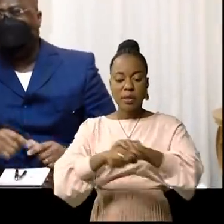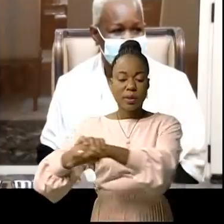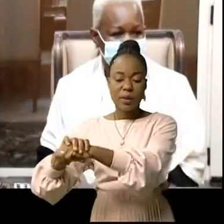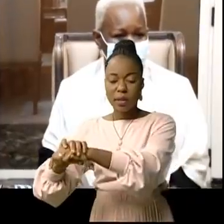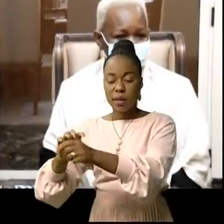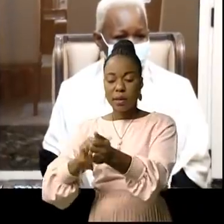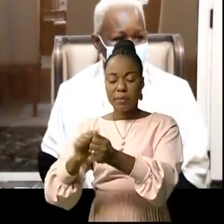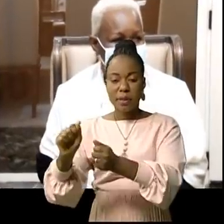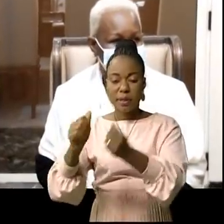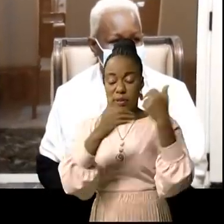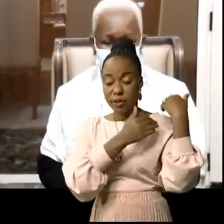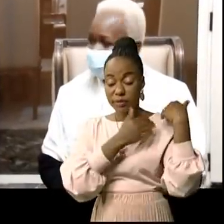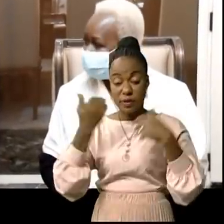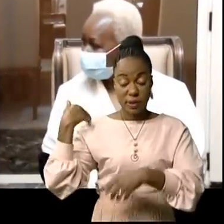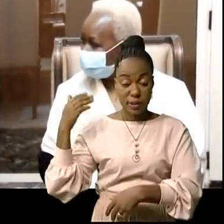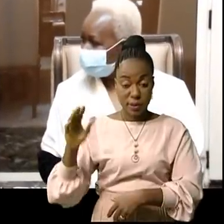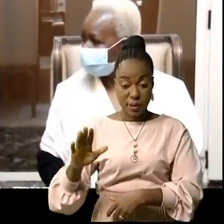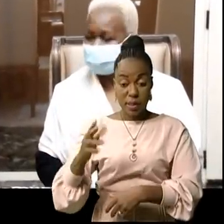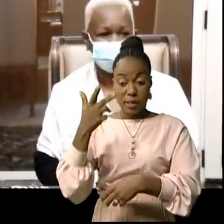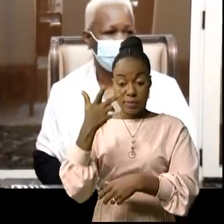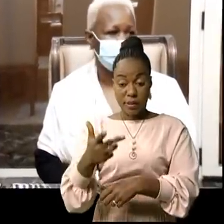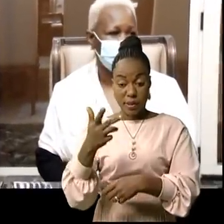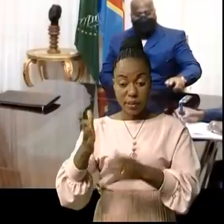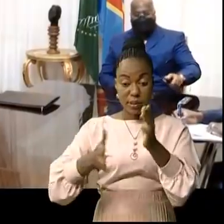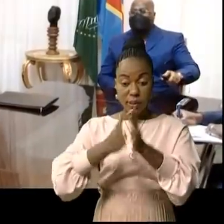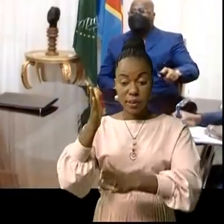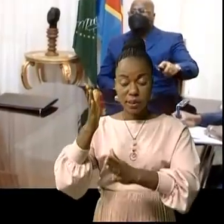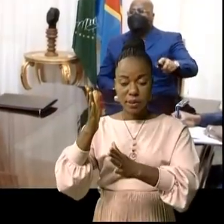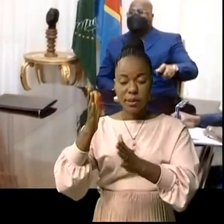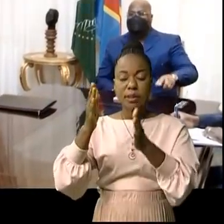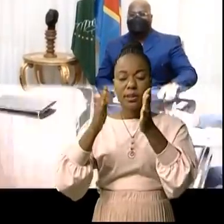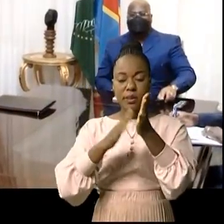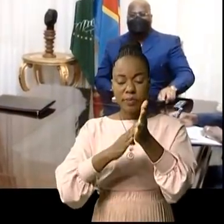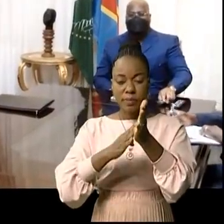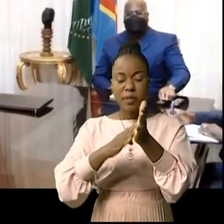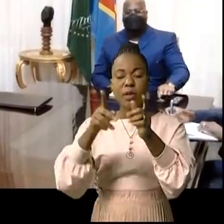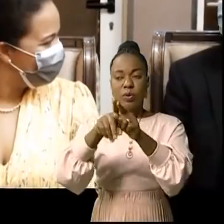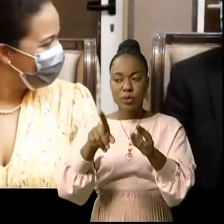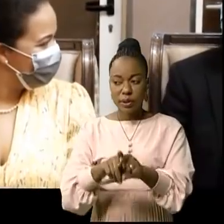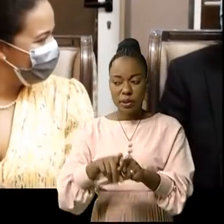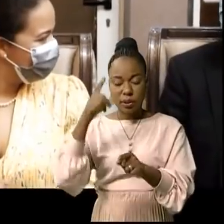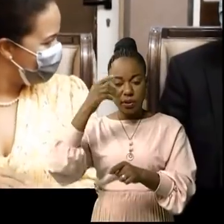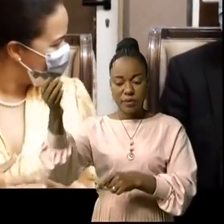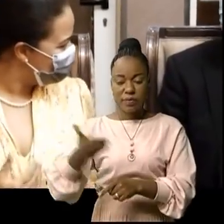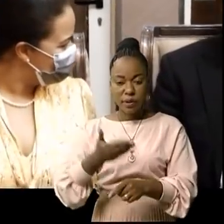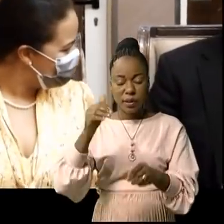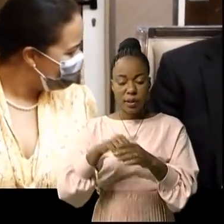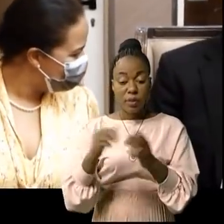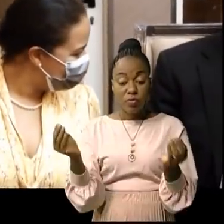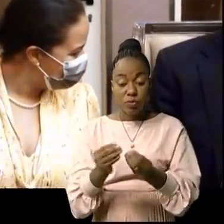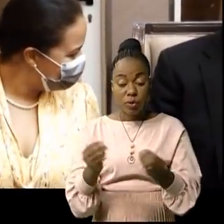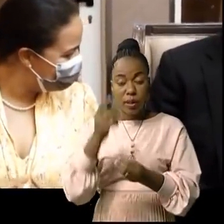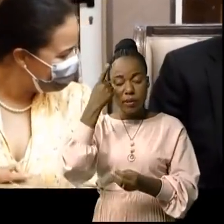la MONISCO, Bintou Keïta, dans la soirée de ce mercredi 15 septembre 2021, Yoan Xia dit être venu dans la perspective